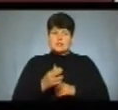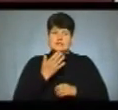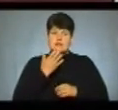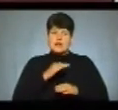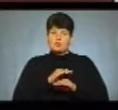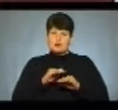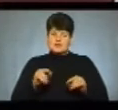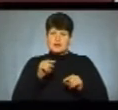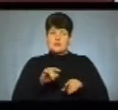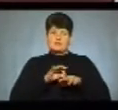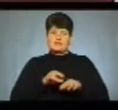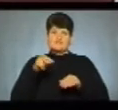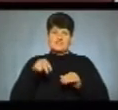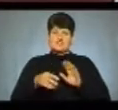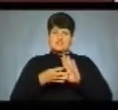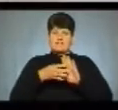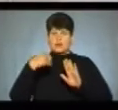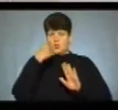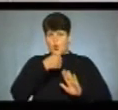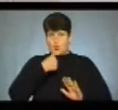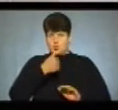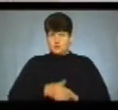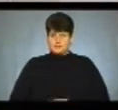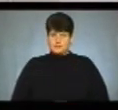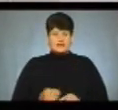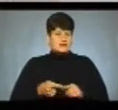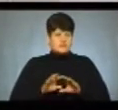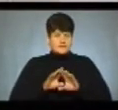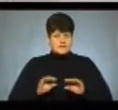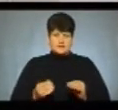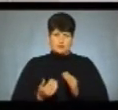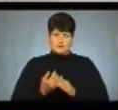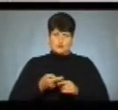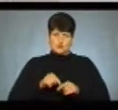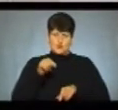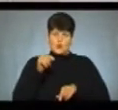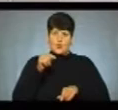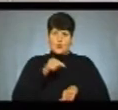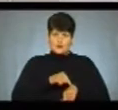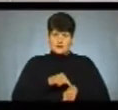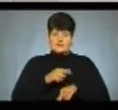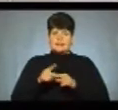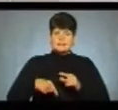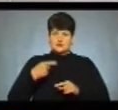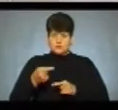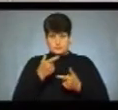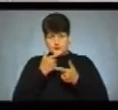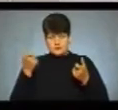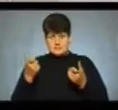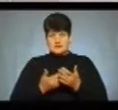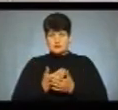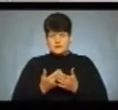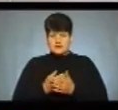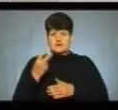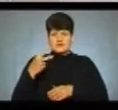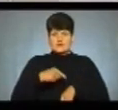рівні її проводять з 2009 року. І це всі новини на цю годину. Наступний інформаційний випуск о 20